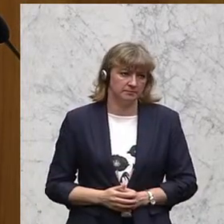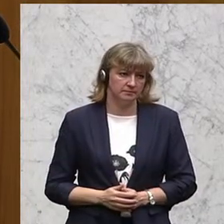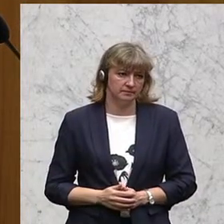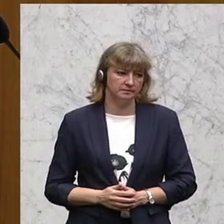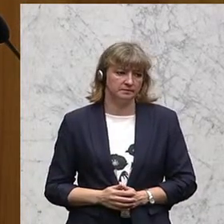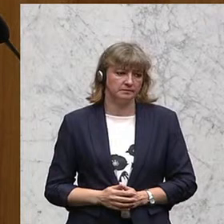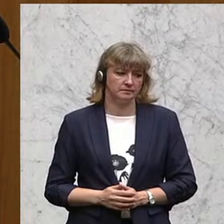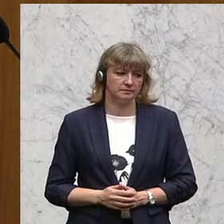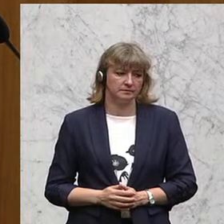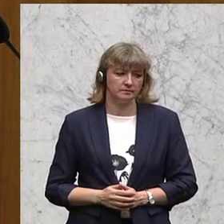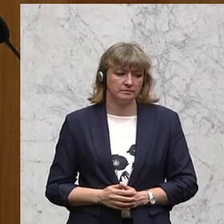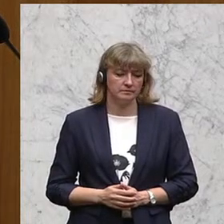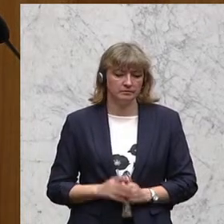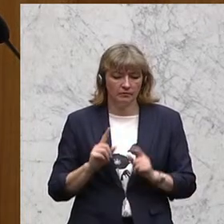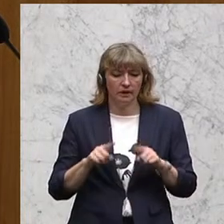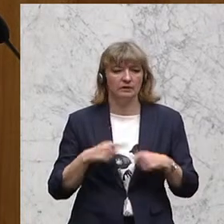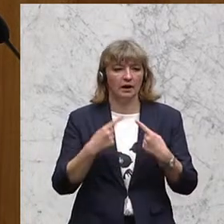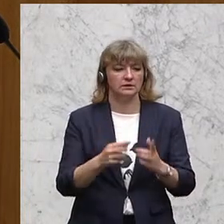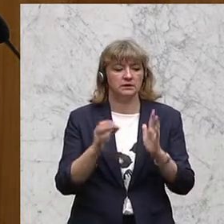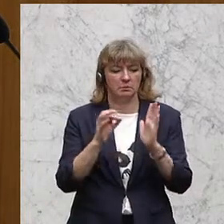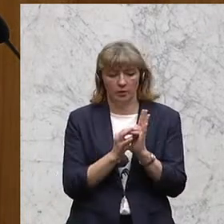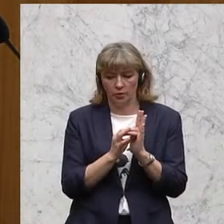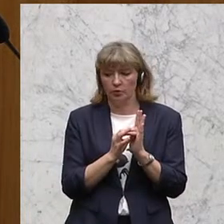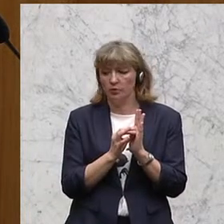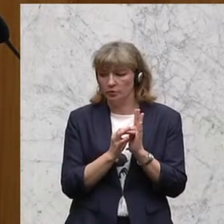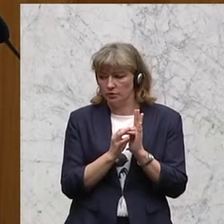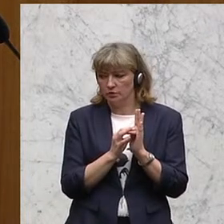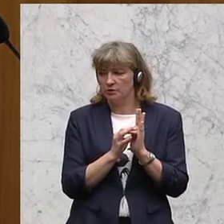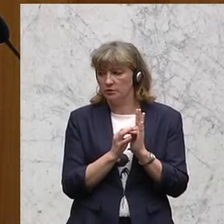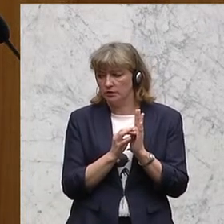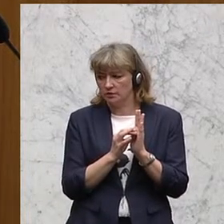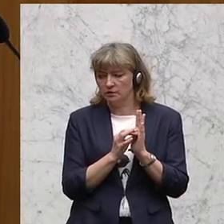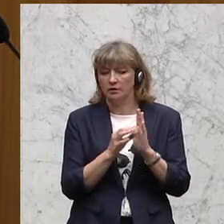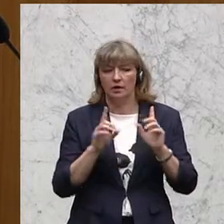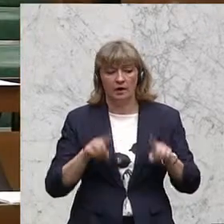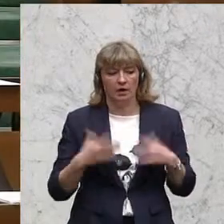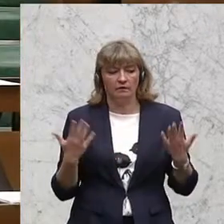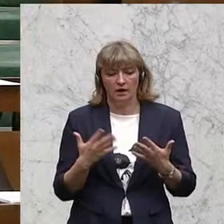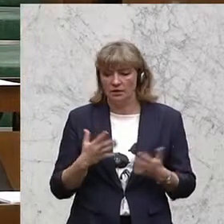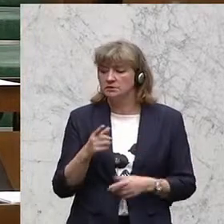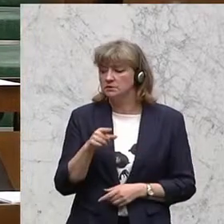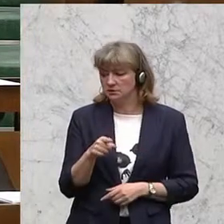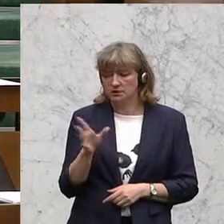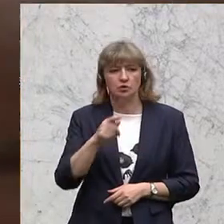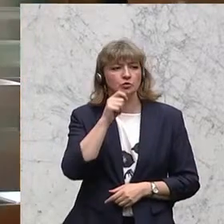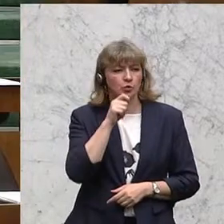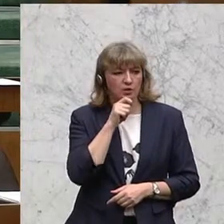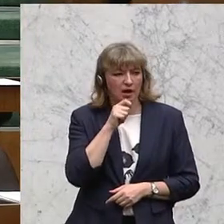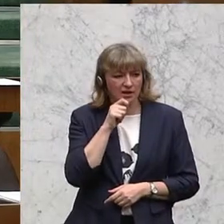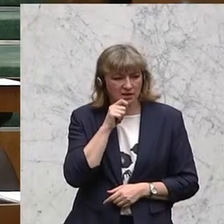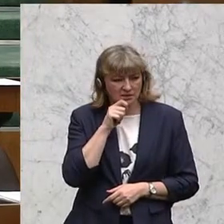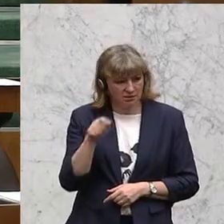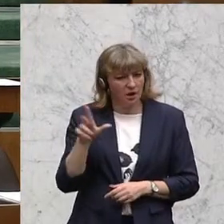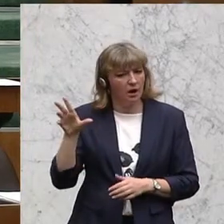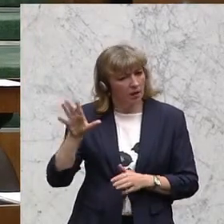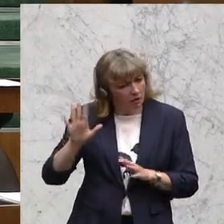Ein weiterer Punkt ist auch, dass Journalisten auch im ORF mit einer Behinderung arbeiten